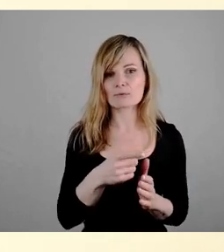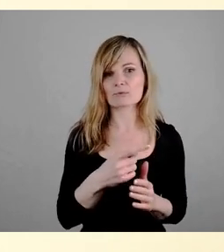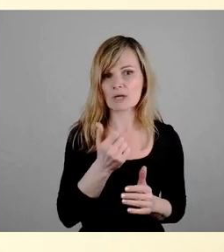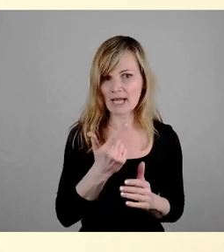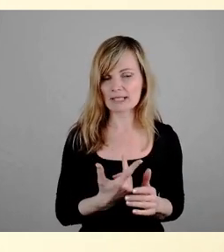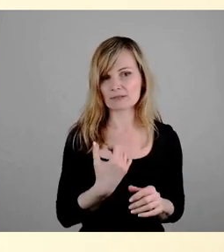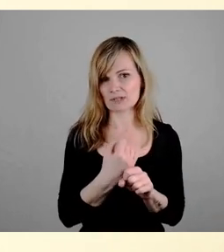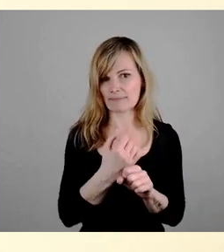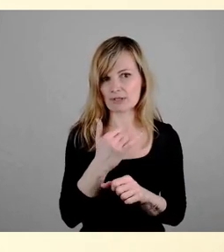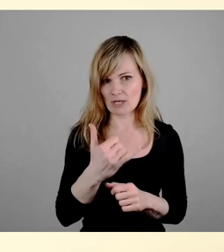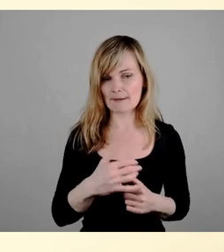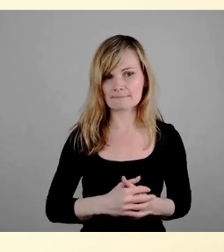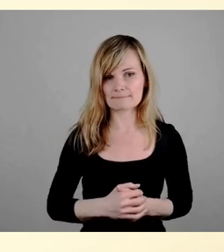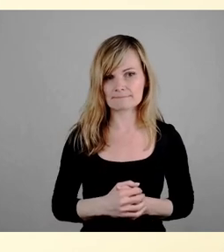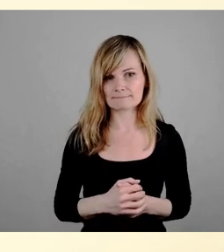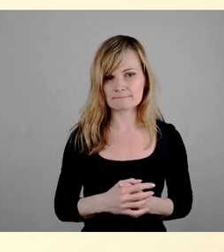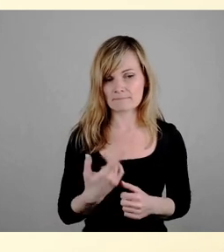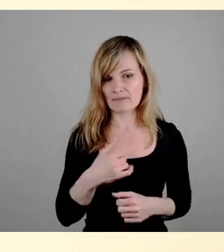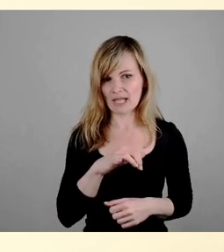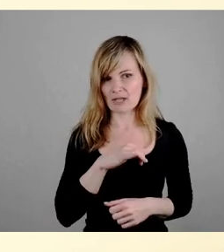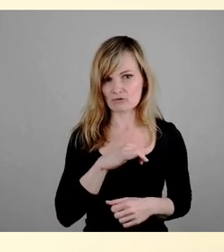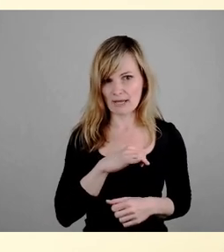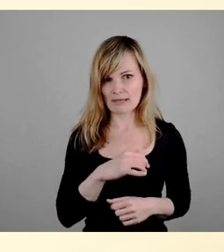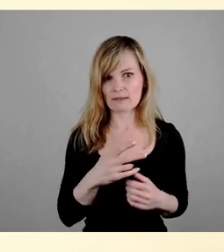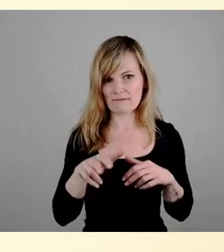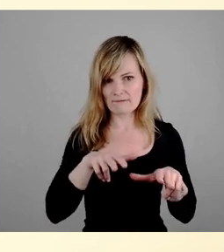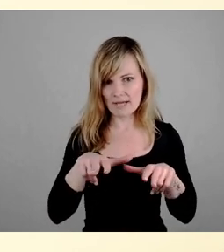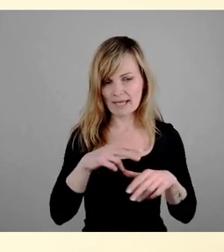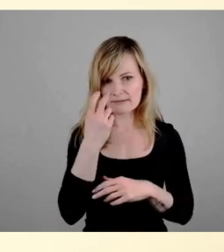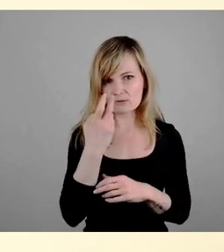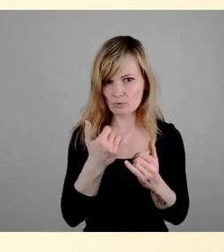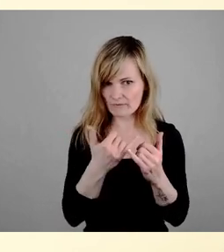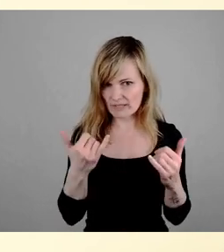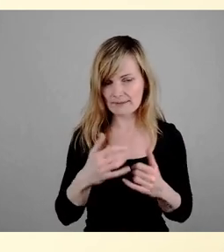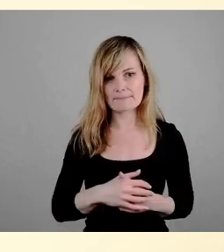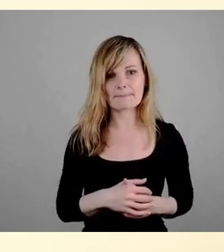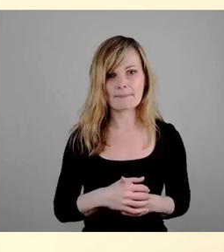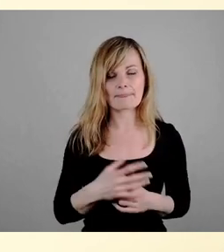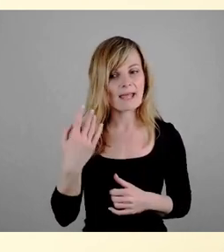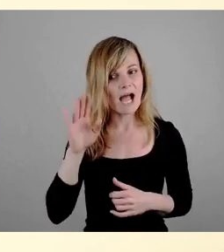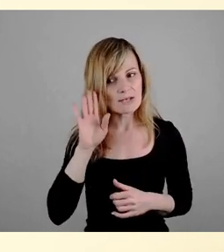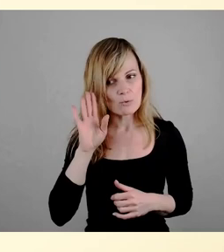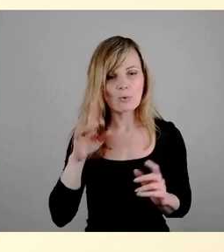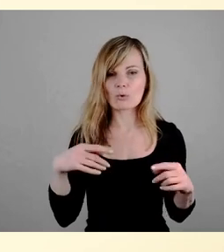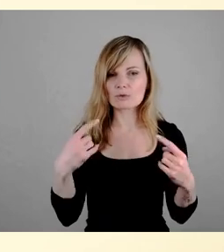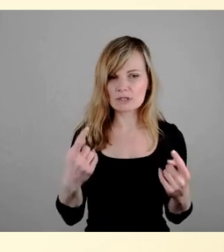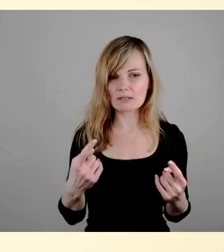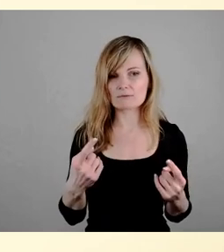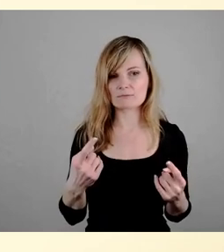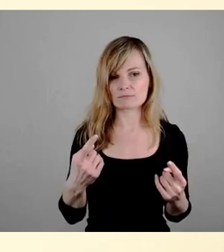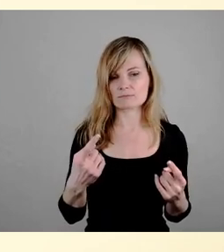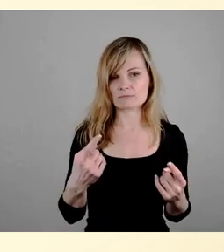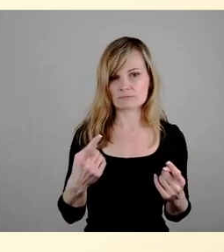bin gespannt, wie der Verkehrsversuch wird. Wir werden ihn ja in der Anhörung dann auch entsprechend